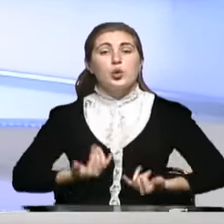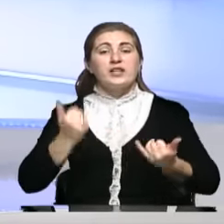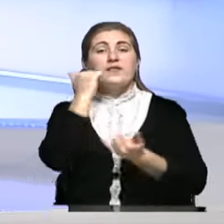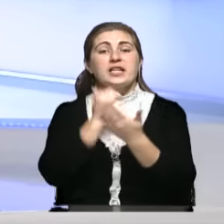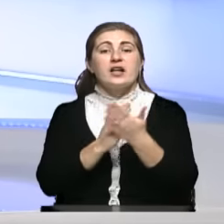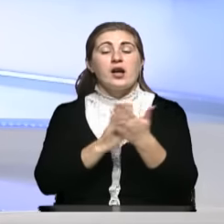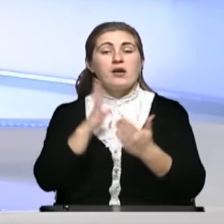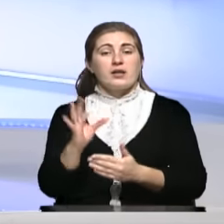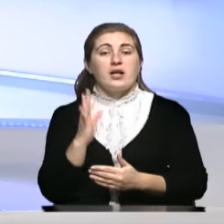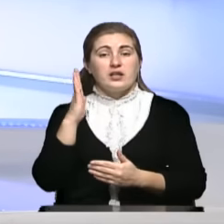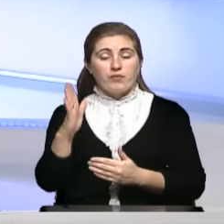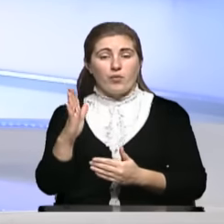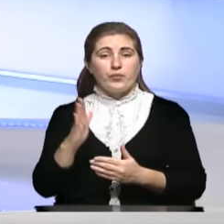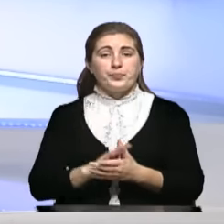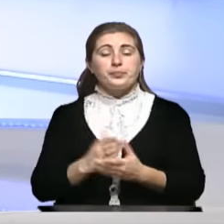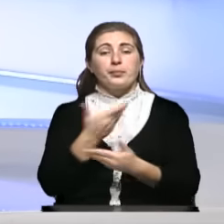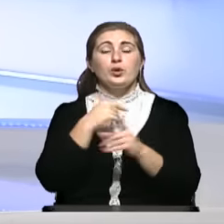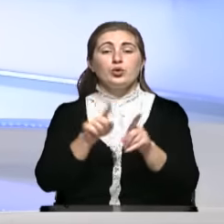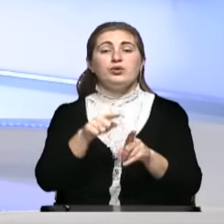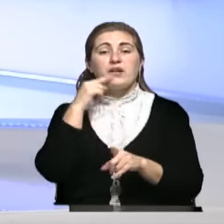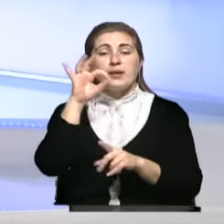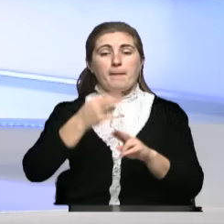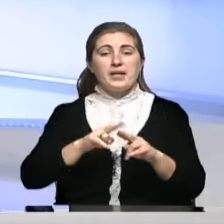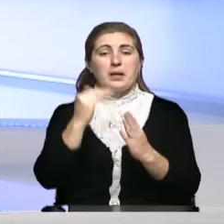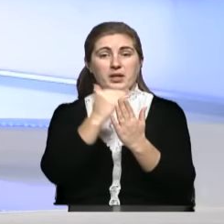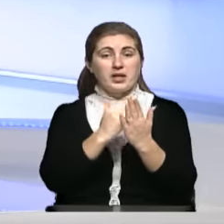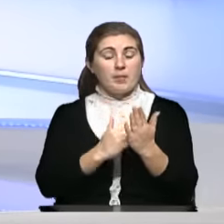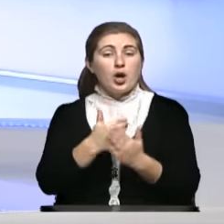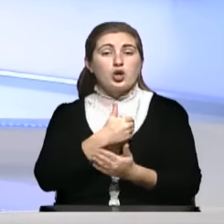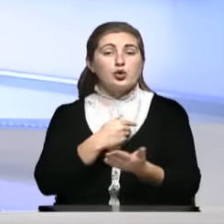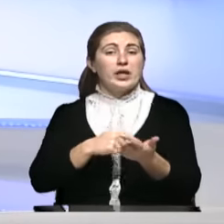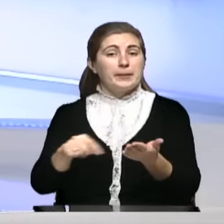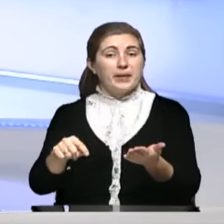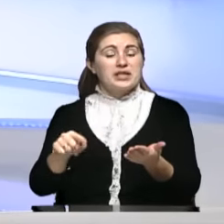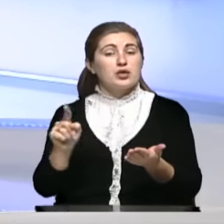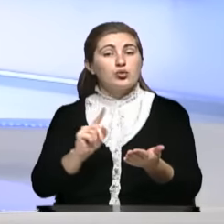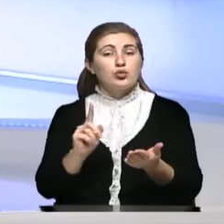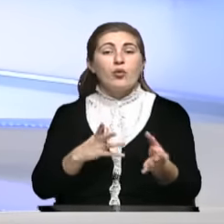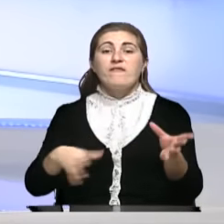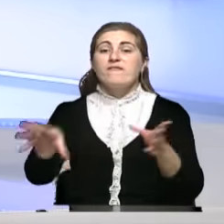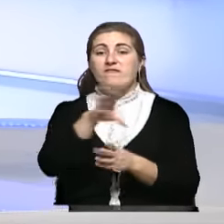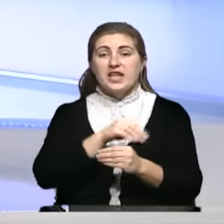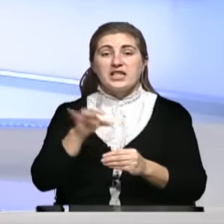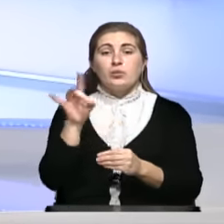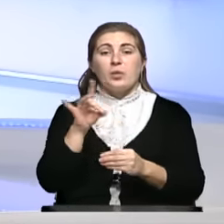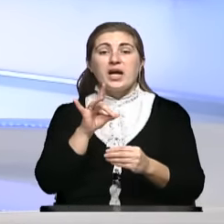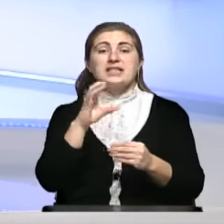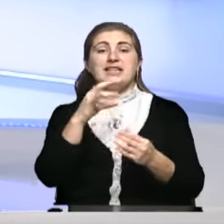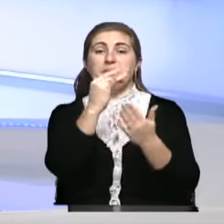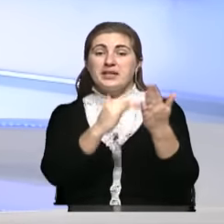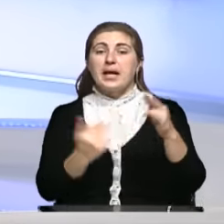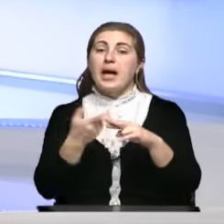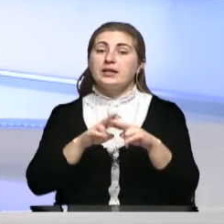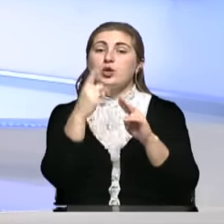Отечественной войны. Мы тоже говорили об этой программе. Хочу отметить, что весь республиканский список, а это